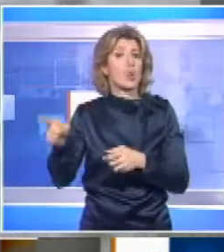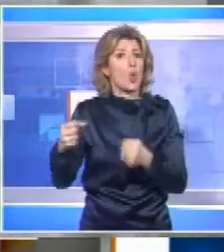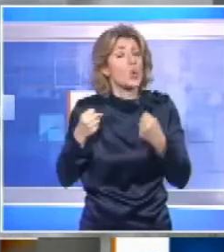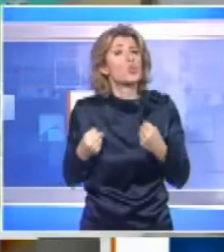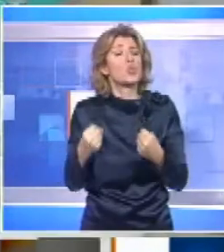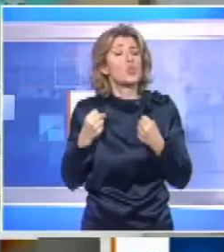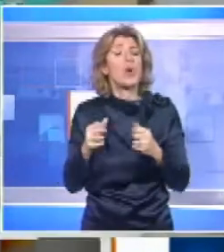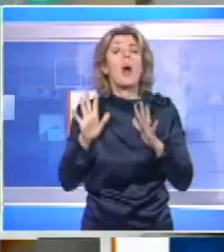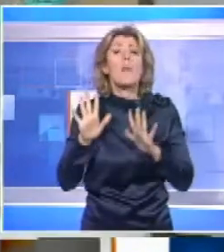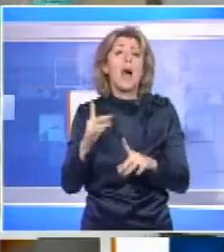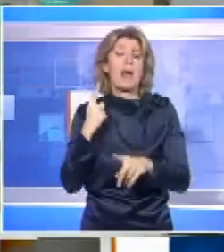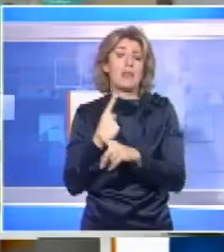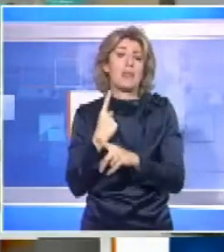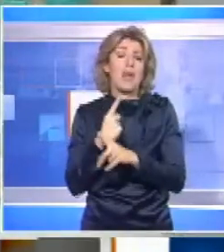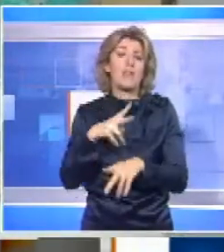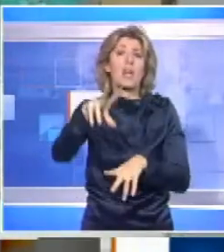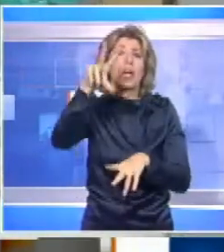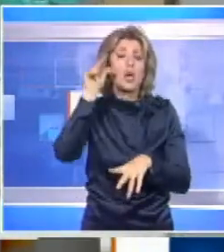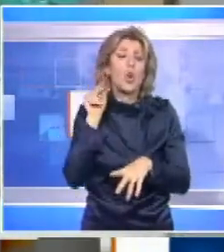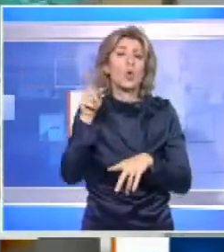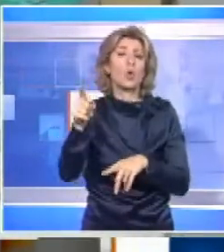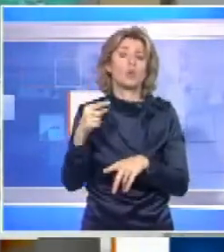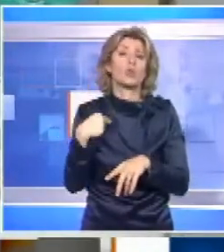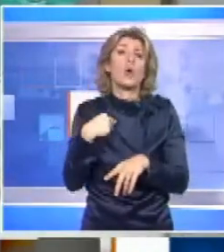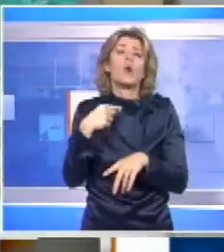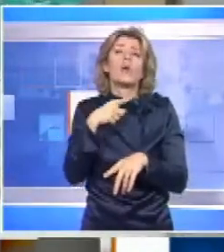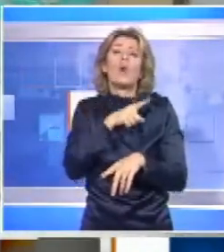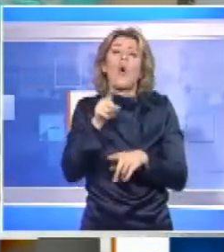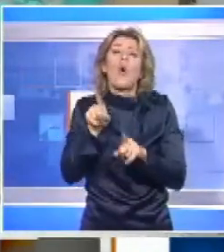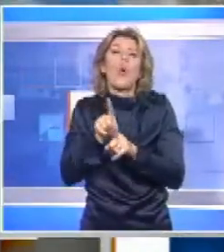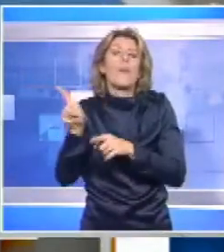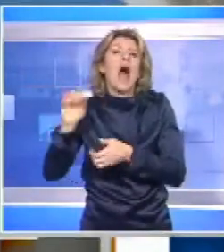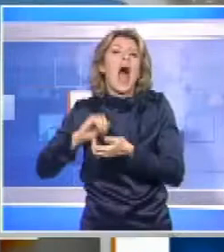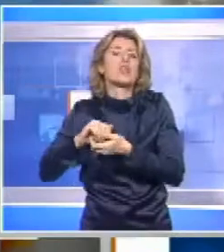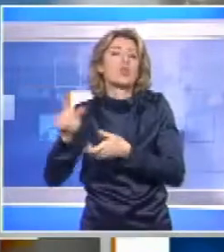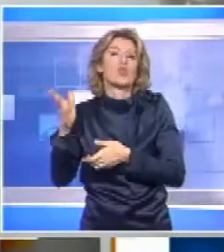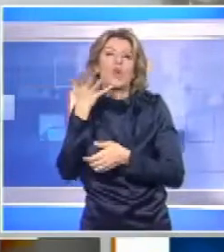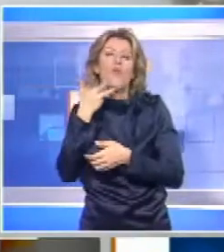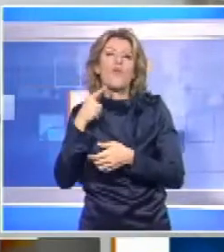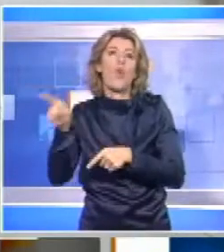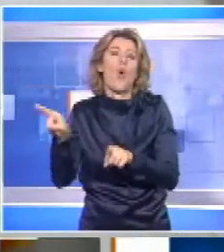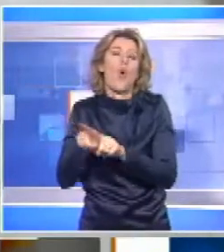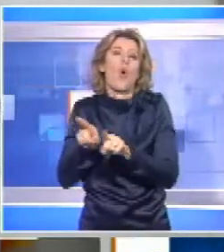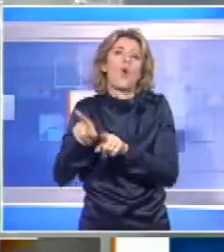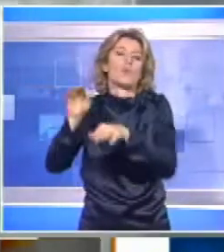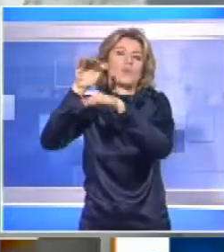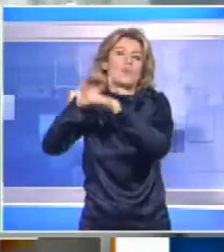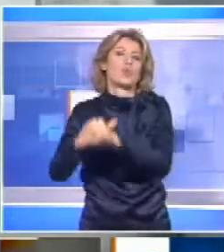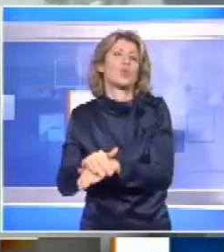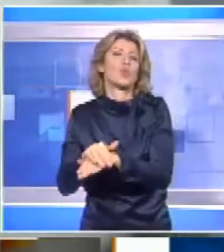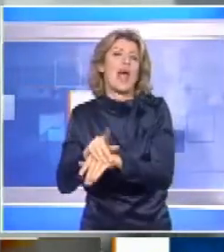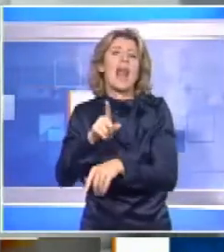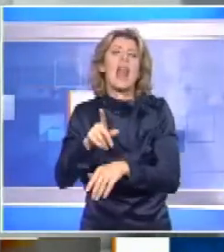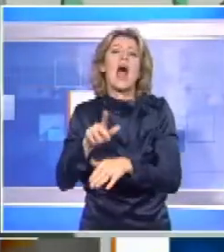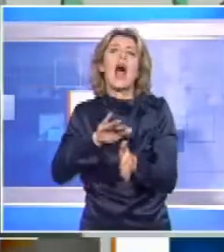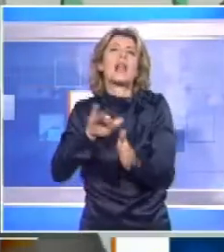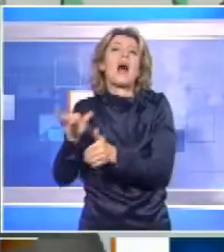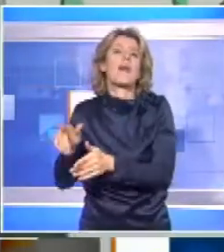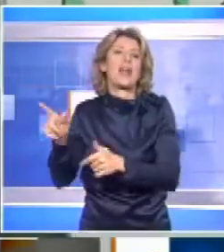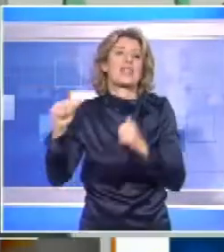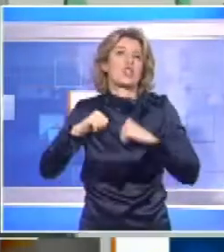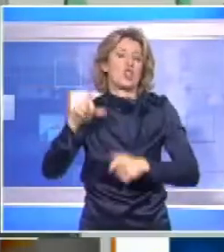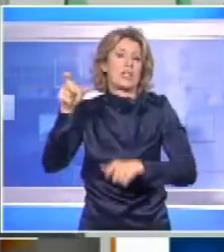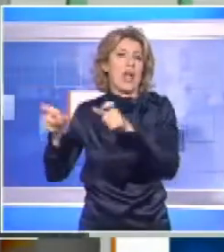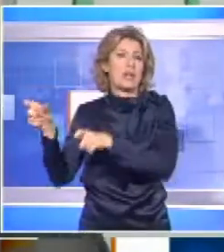ma bisogna riconoscere comunque i buoni propositi di un'associazione ambientalista che vuole essere dalla parte dei cittadini. Noi